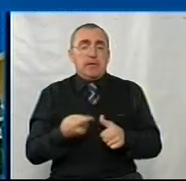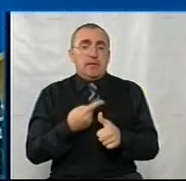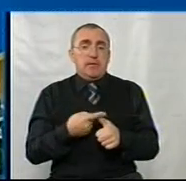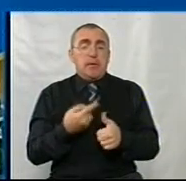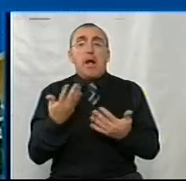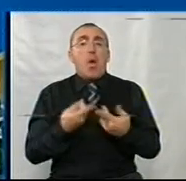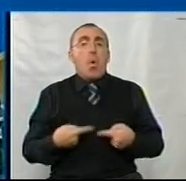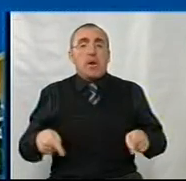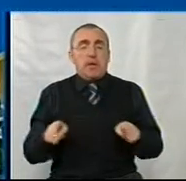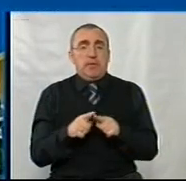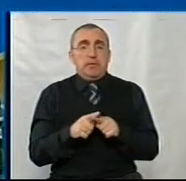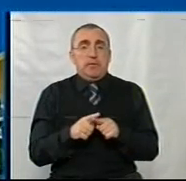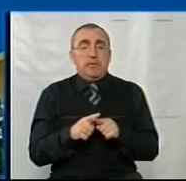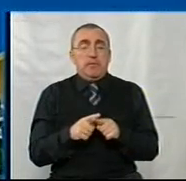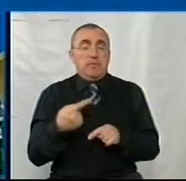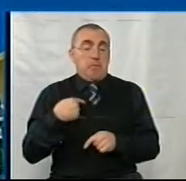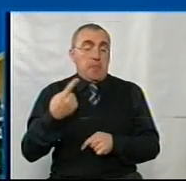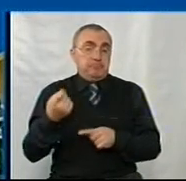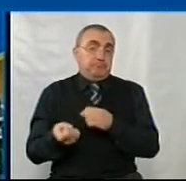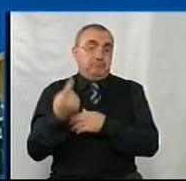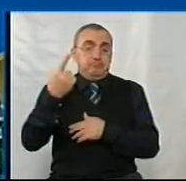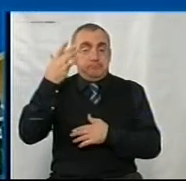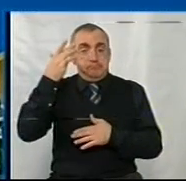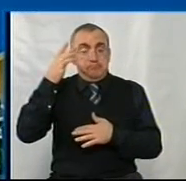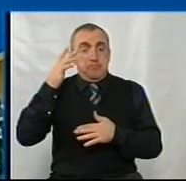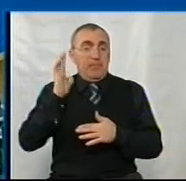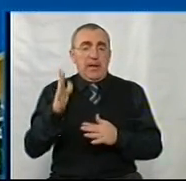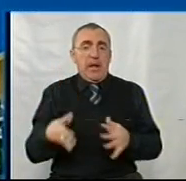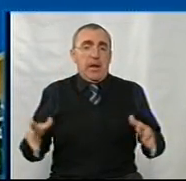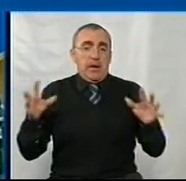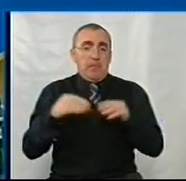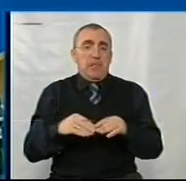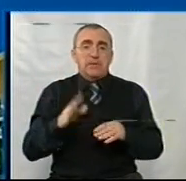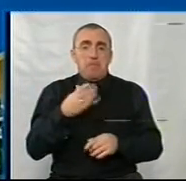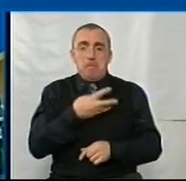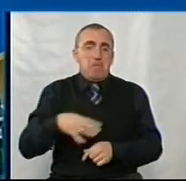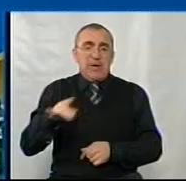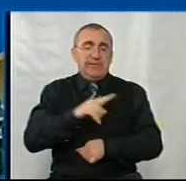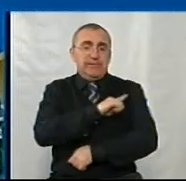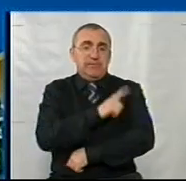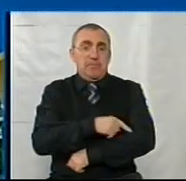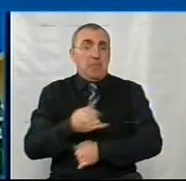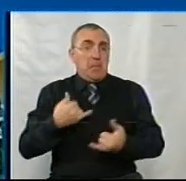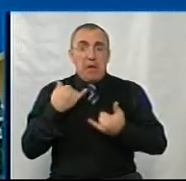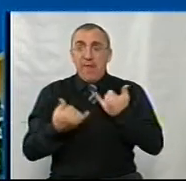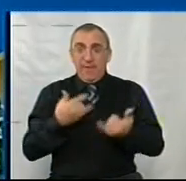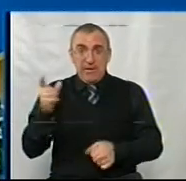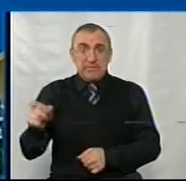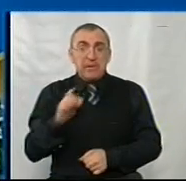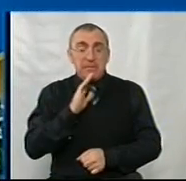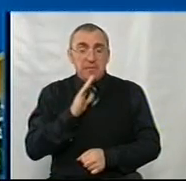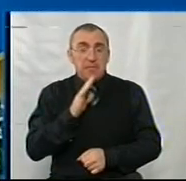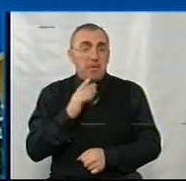яка організація. І нам випало отак, тільки разом ми сила. І невістка каже, це не то, що наше